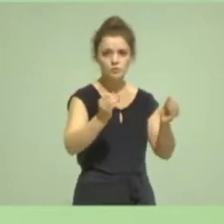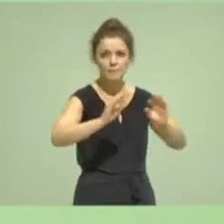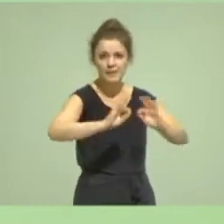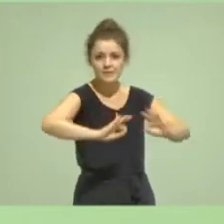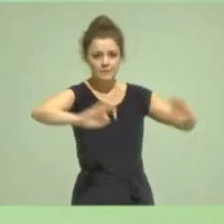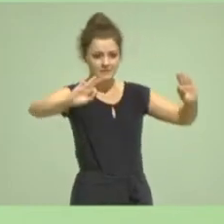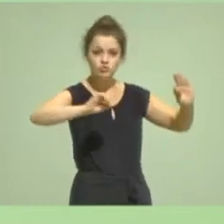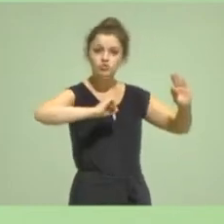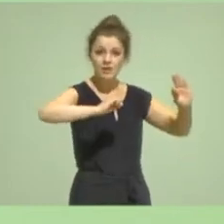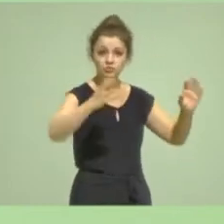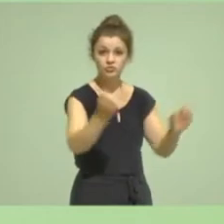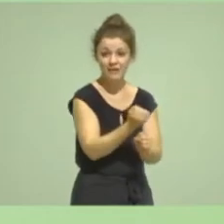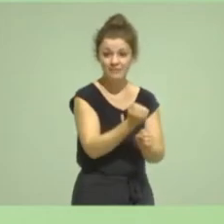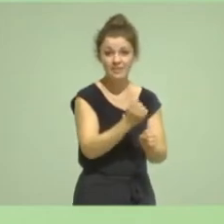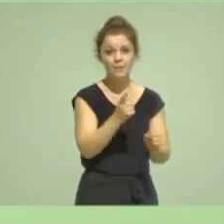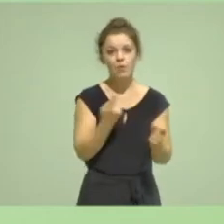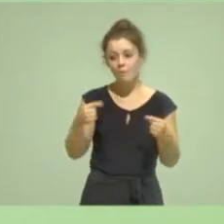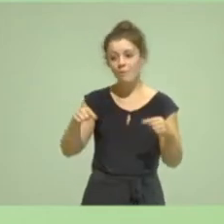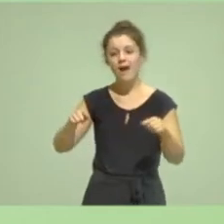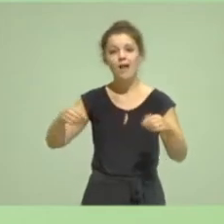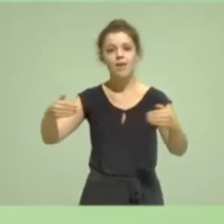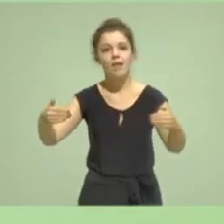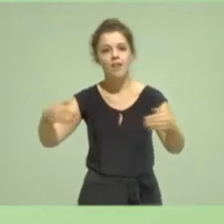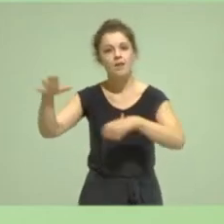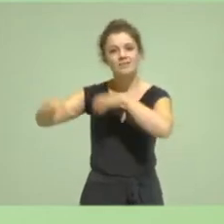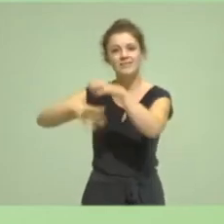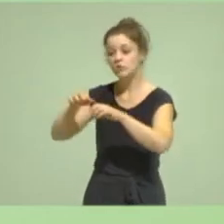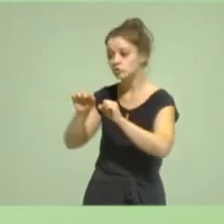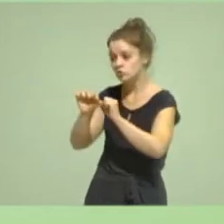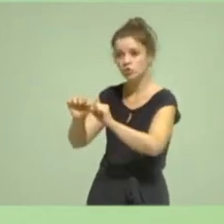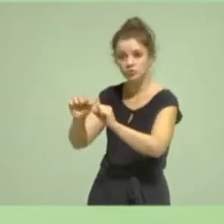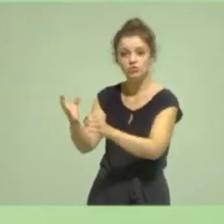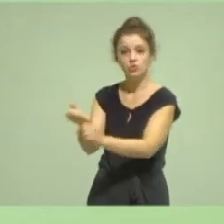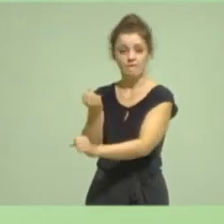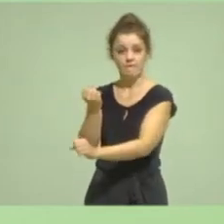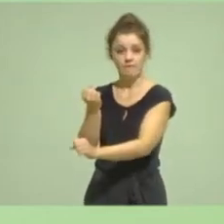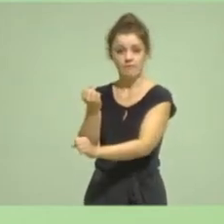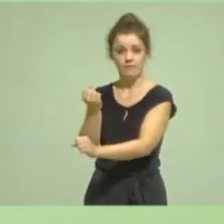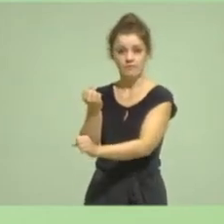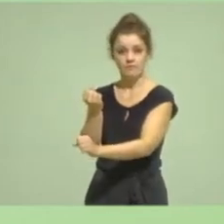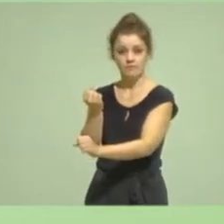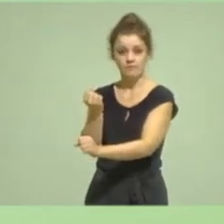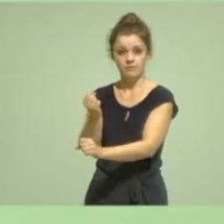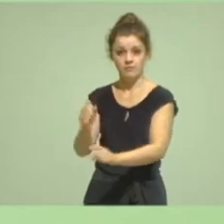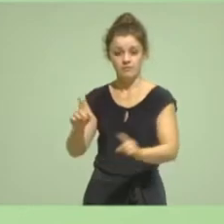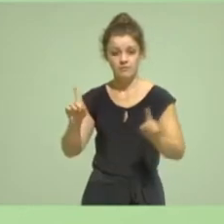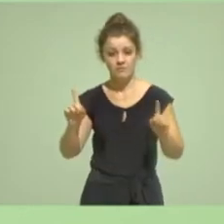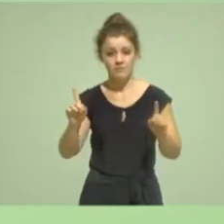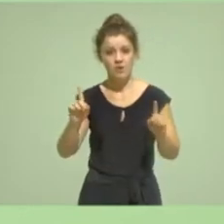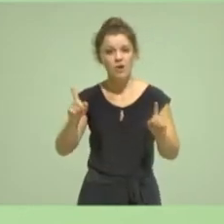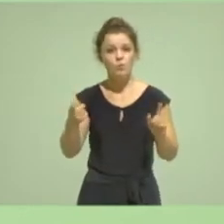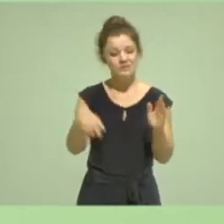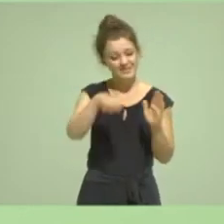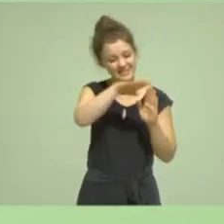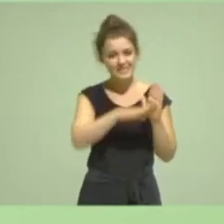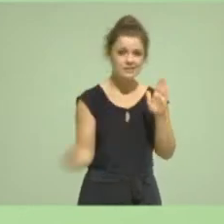den Schutz der Artenvielfalt zu wahren, die klugen Ideen daraus zu verhandeln und auch gesetzlich zu verankern,